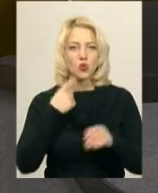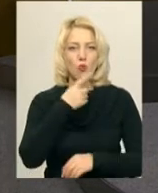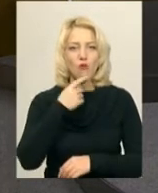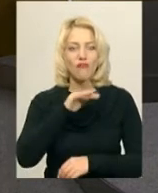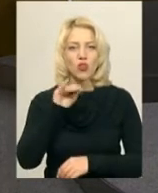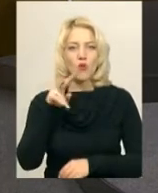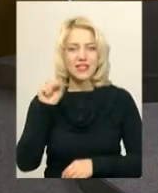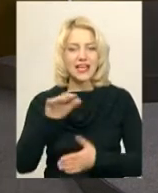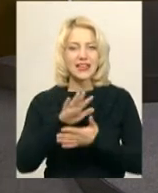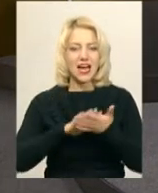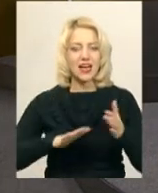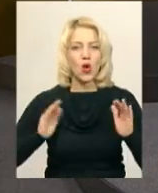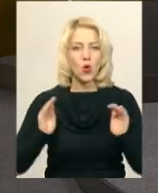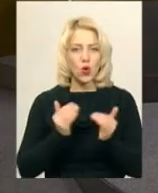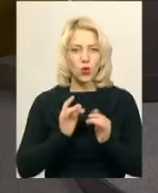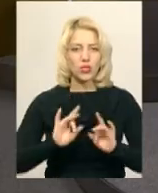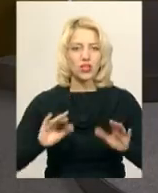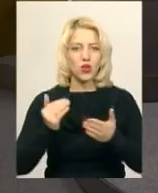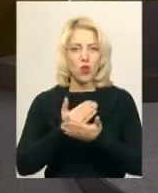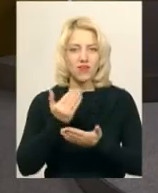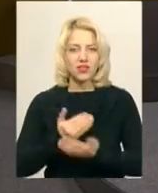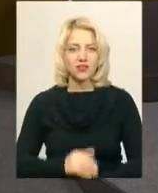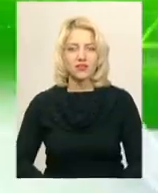Фіновська. Далі короткий огляд випуску новин.